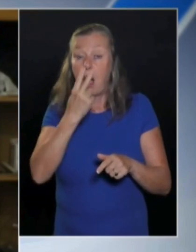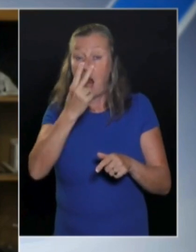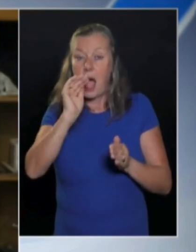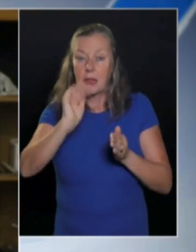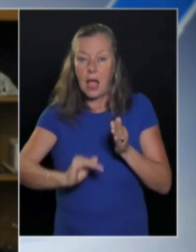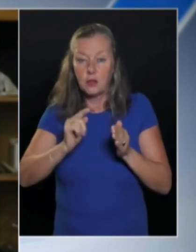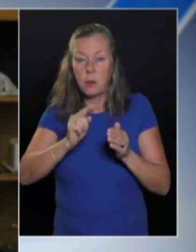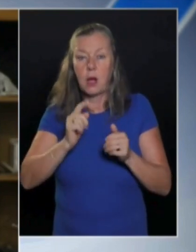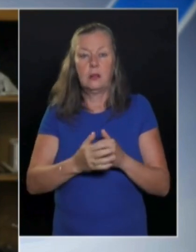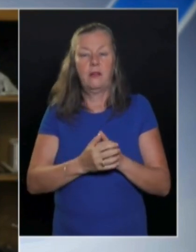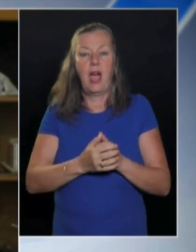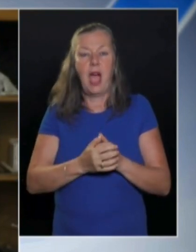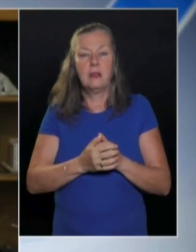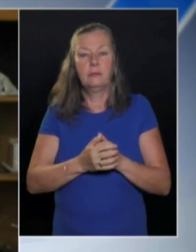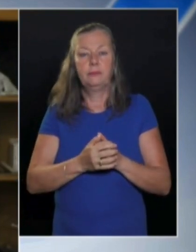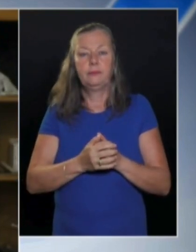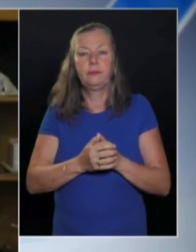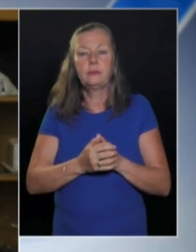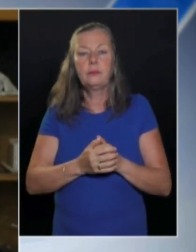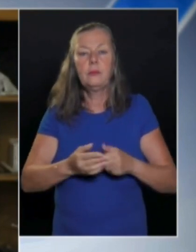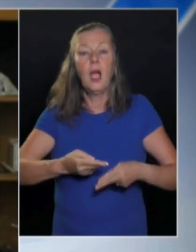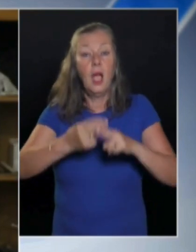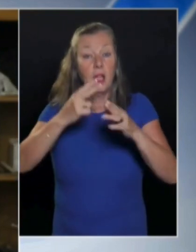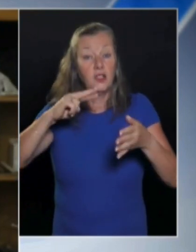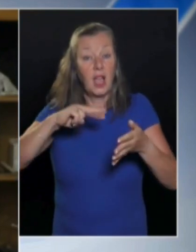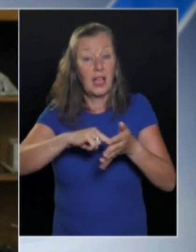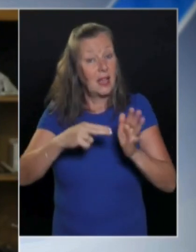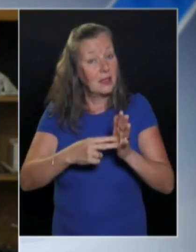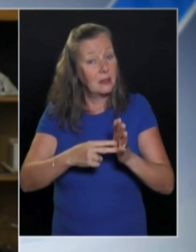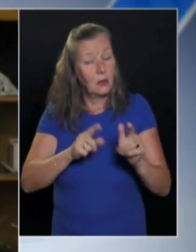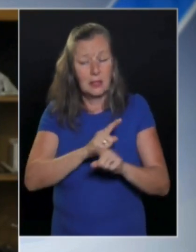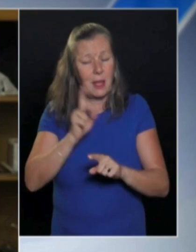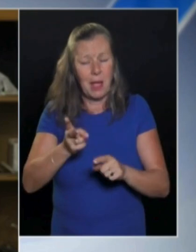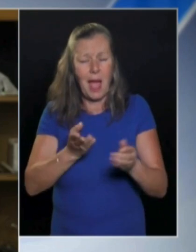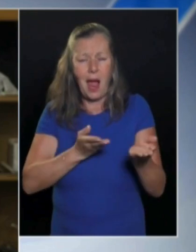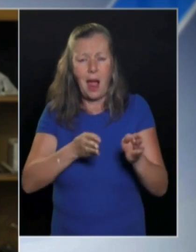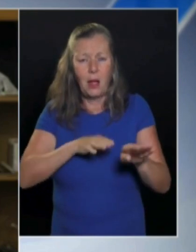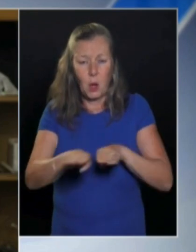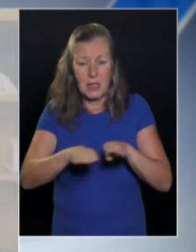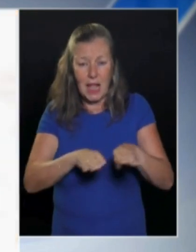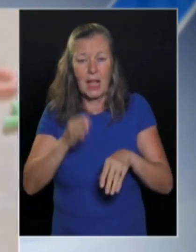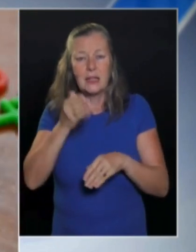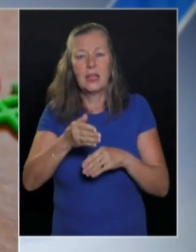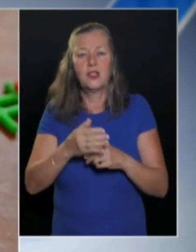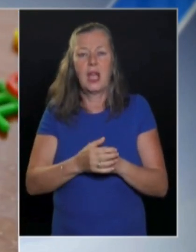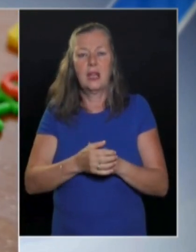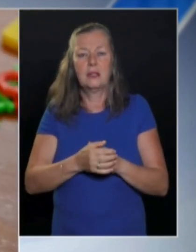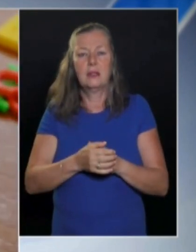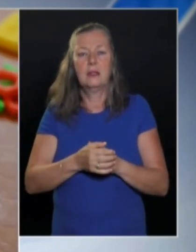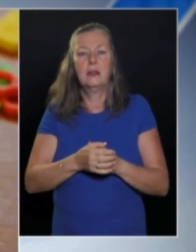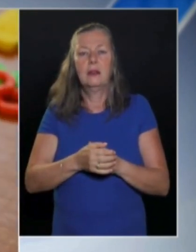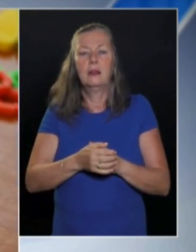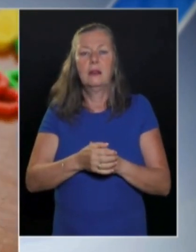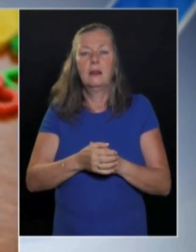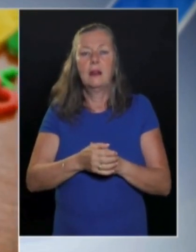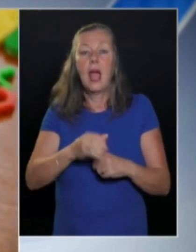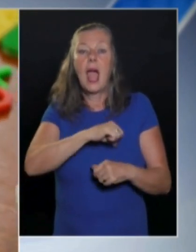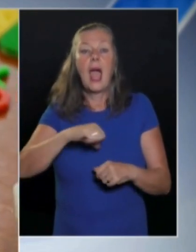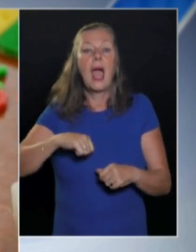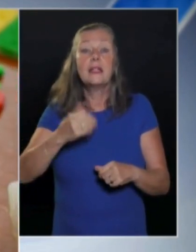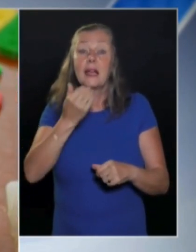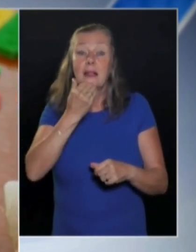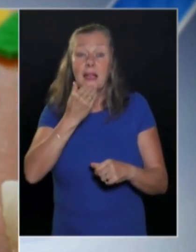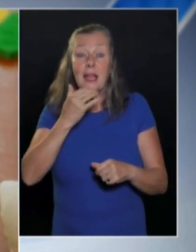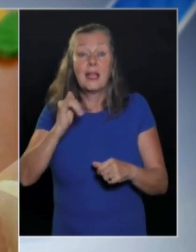látásmaradványom, segédeszköz nekem még nem kell használni a közlekedéshez. Gáborék az